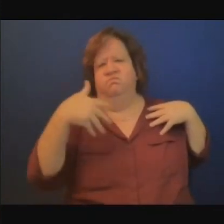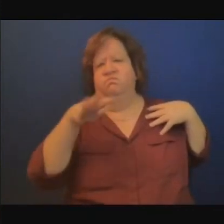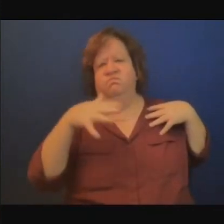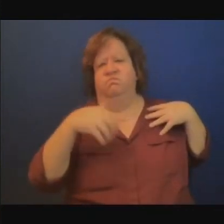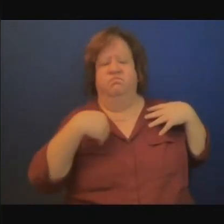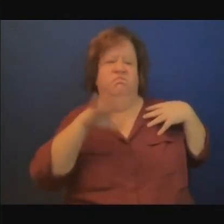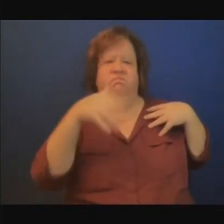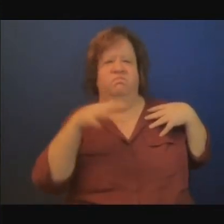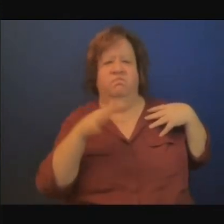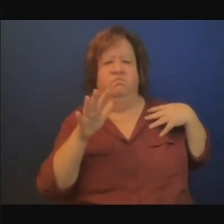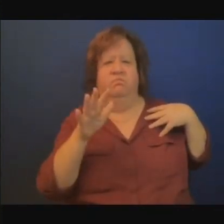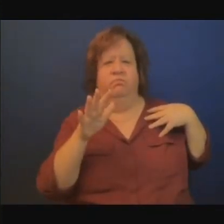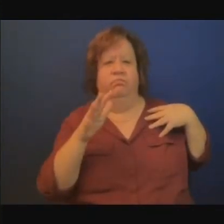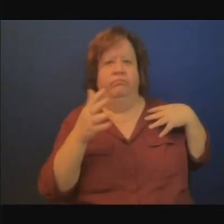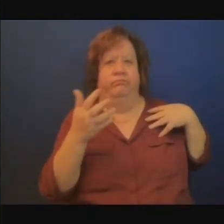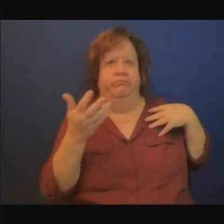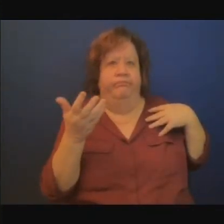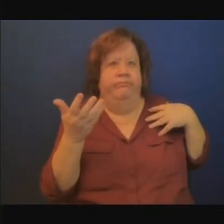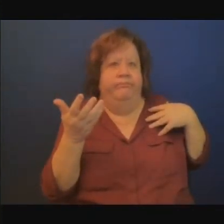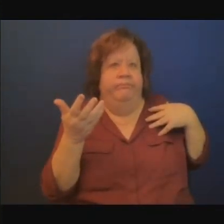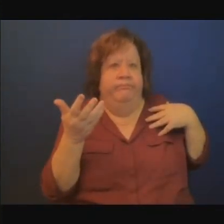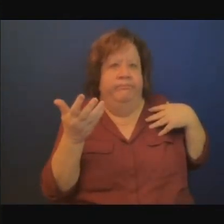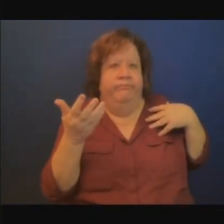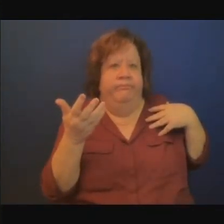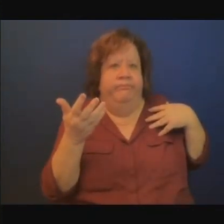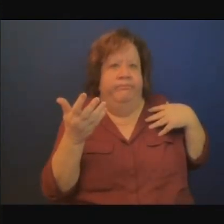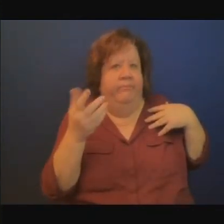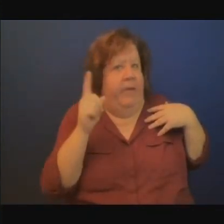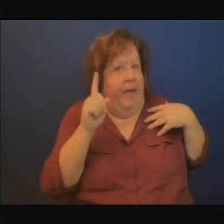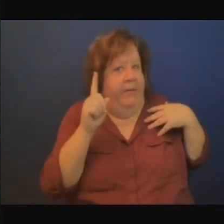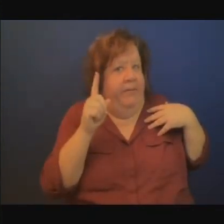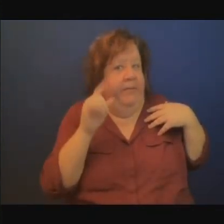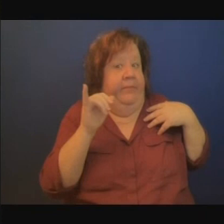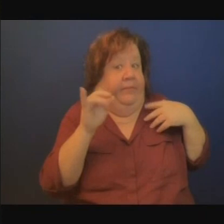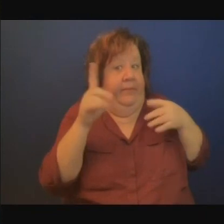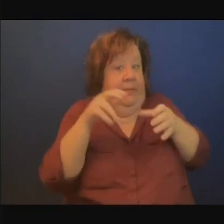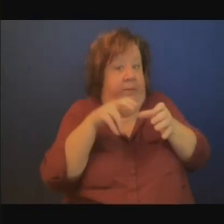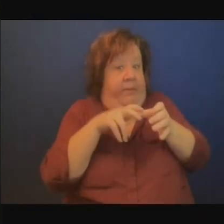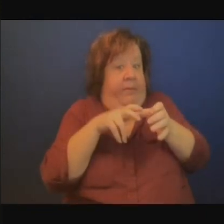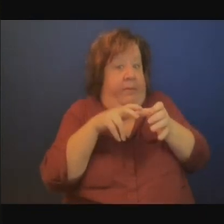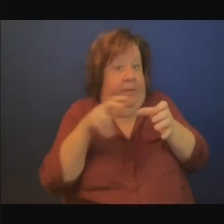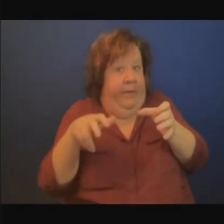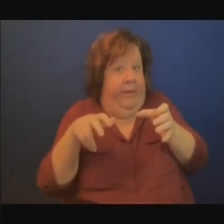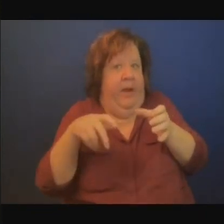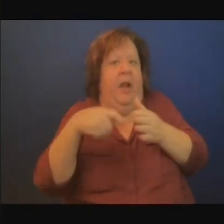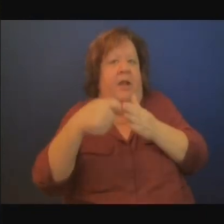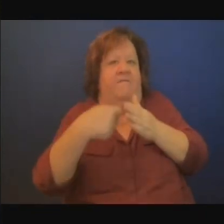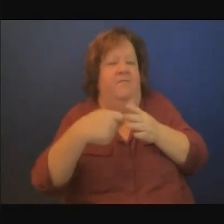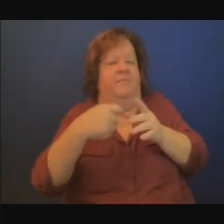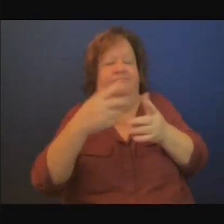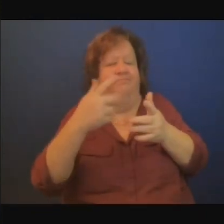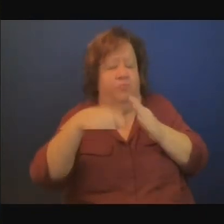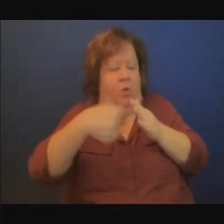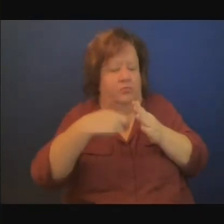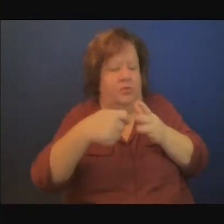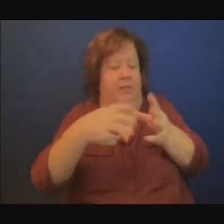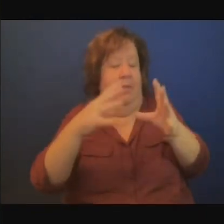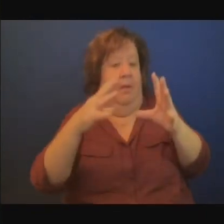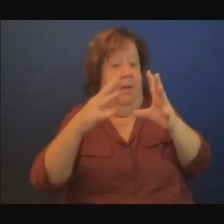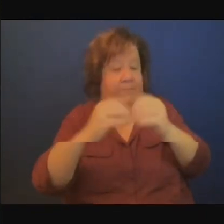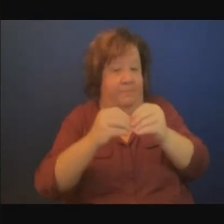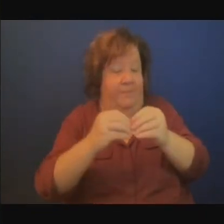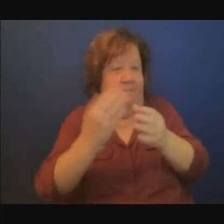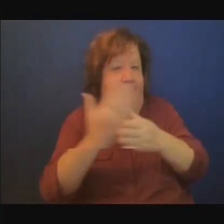qui intervient et on peut faire cela tous les 7 ans jusqu'à la fin de la période de